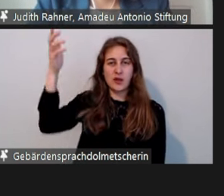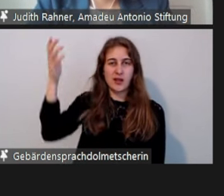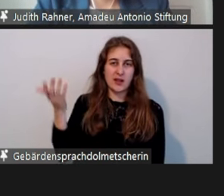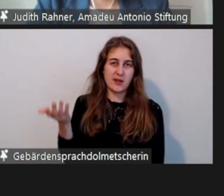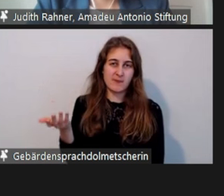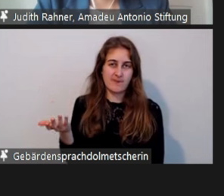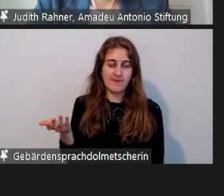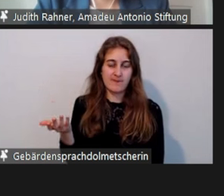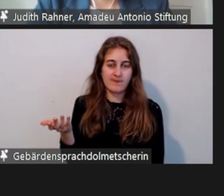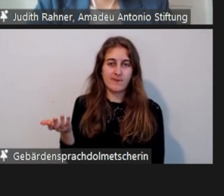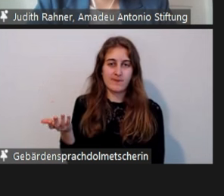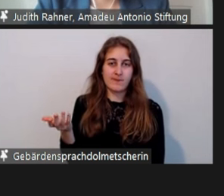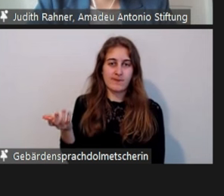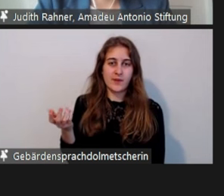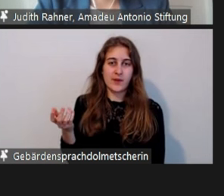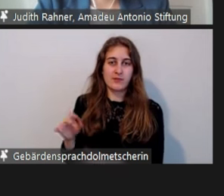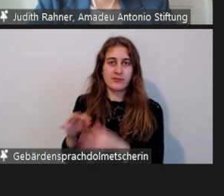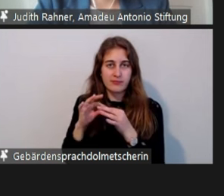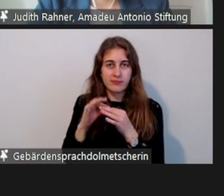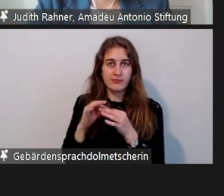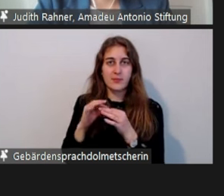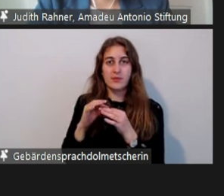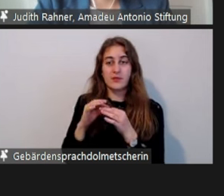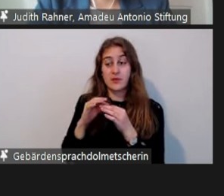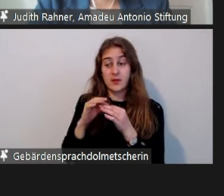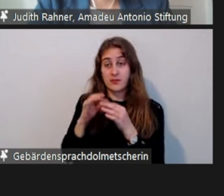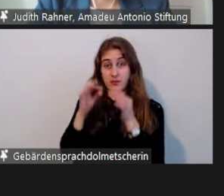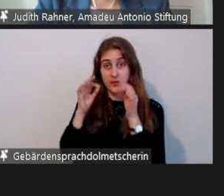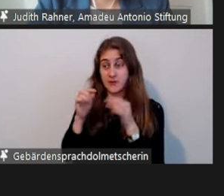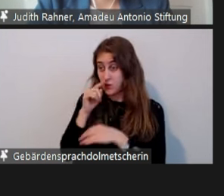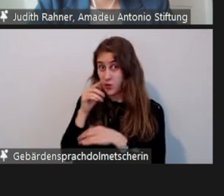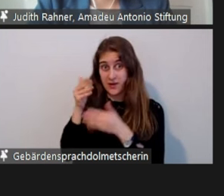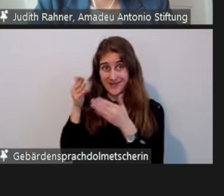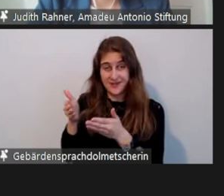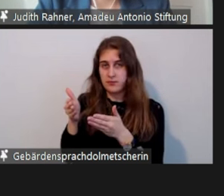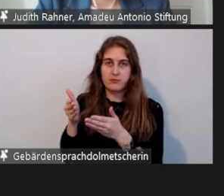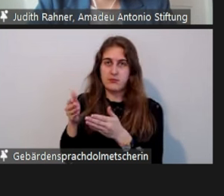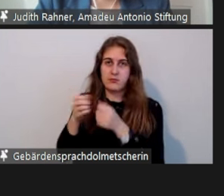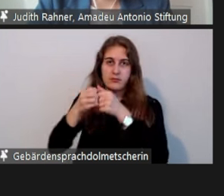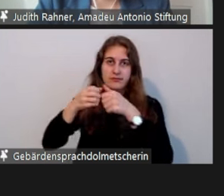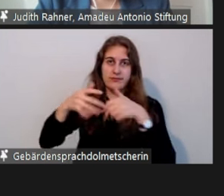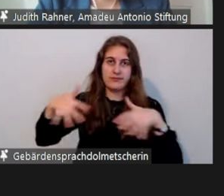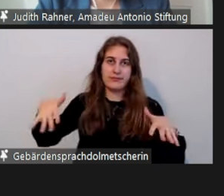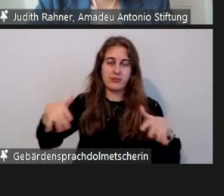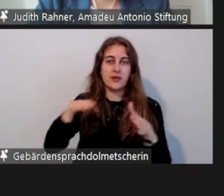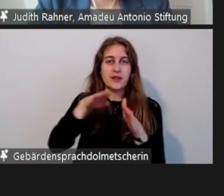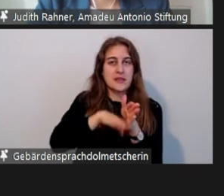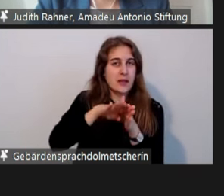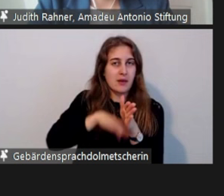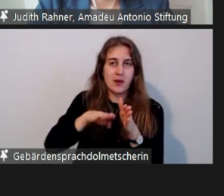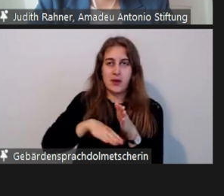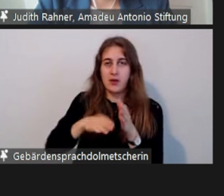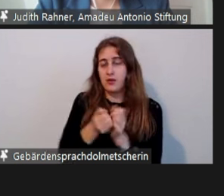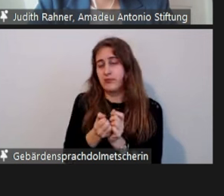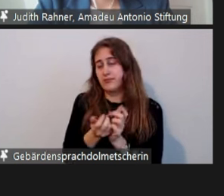weitere Diskriminierungsebenen, Ideologie-Ebenen oder